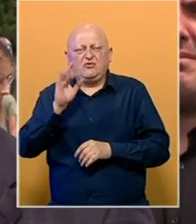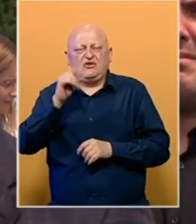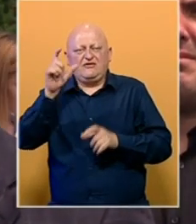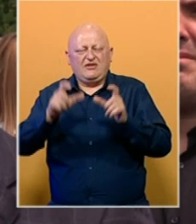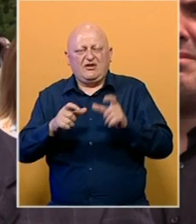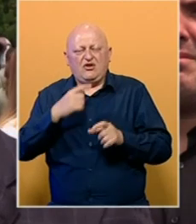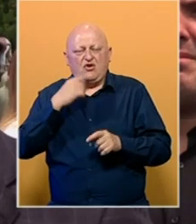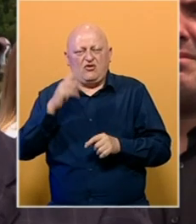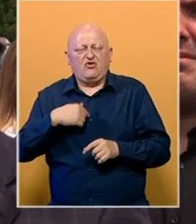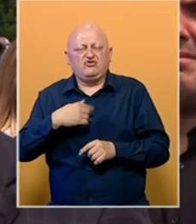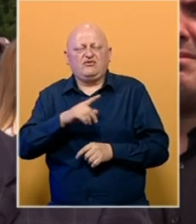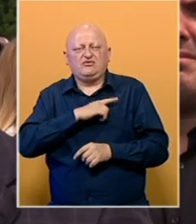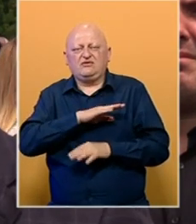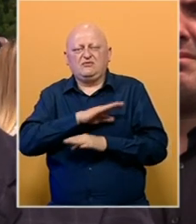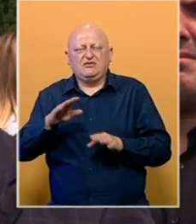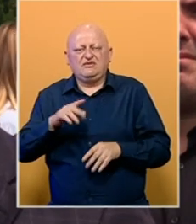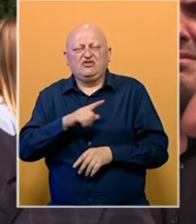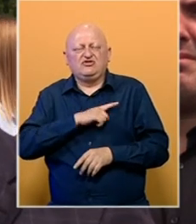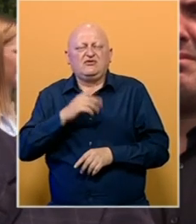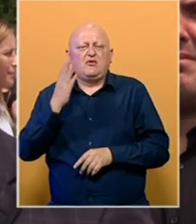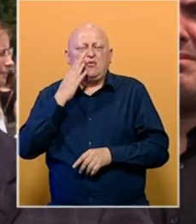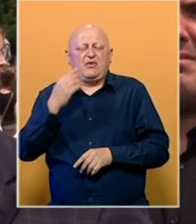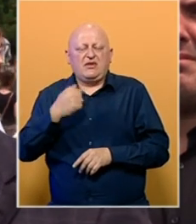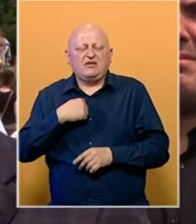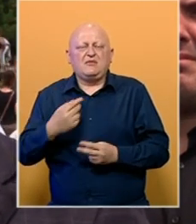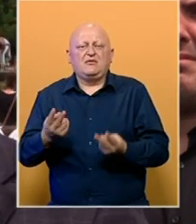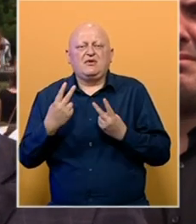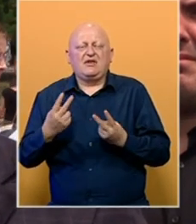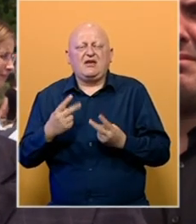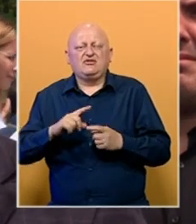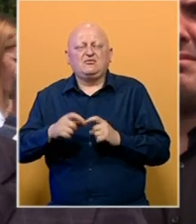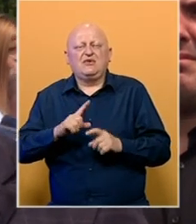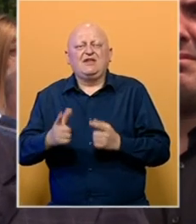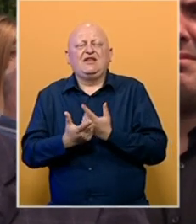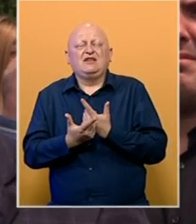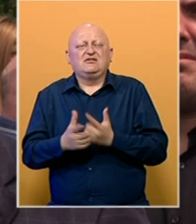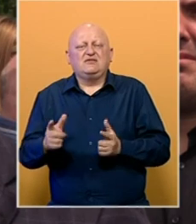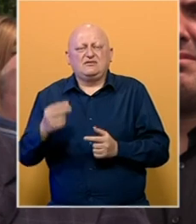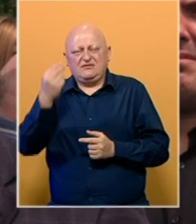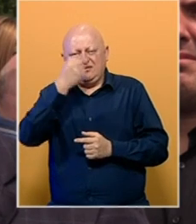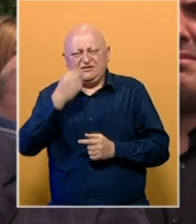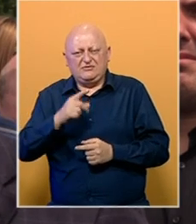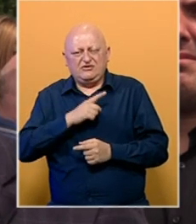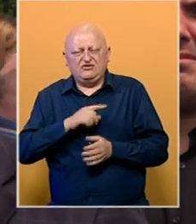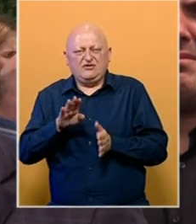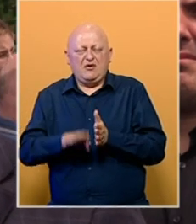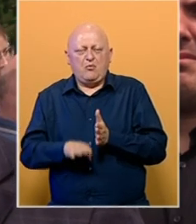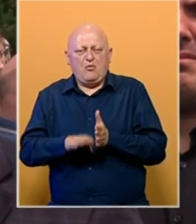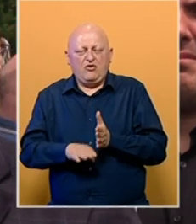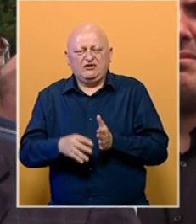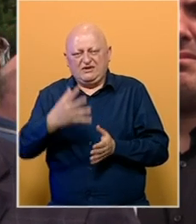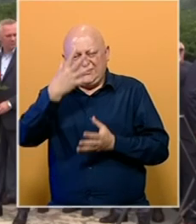koji ima svoje žrtve, sve žrtve poštujemo. Nama je najvažnija stvar da ne dozvolimo, da srpske žrtve budu ponižene,